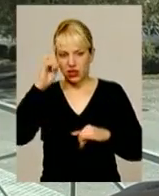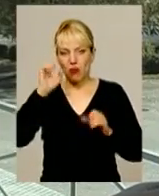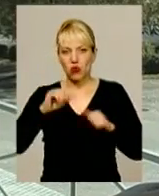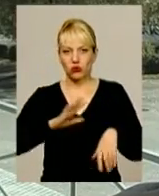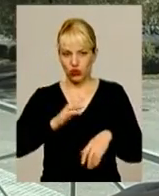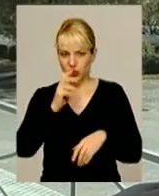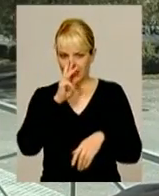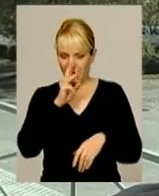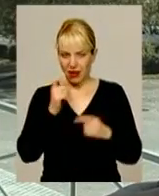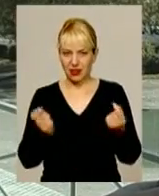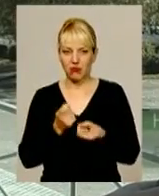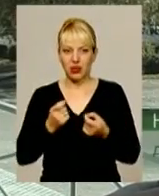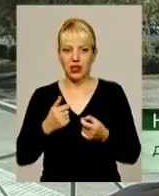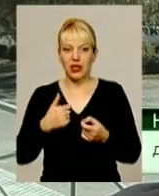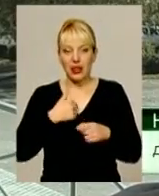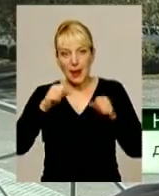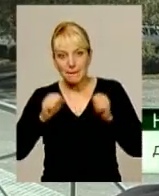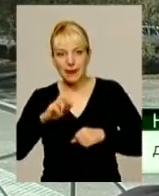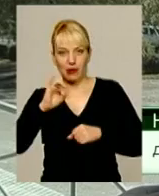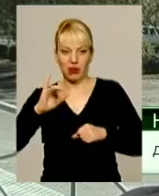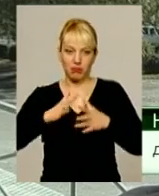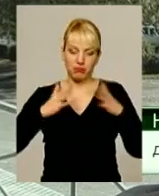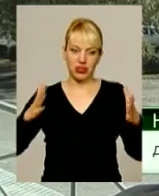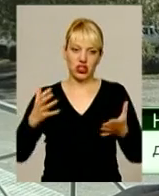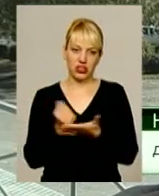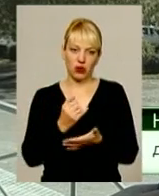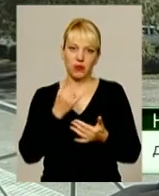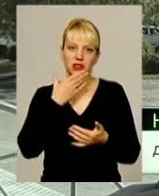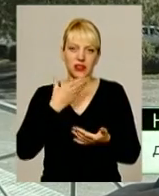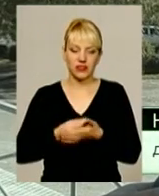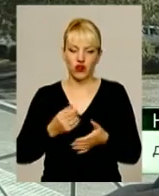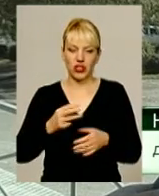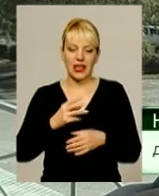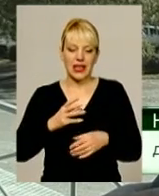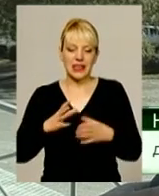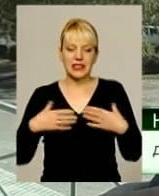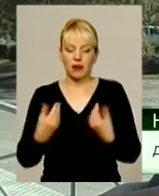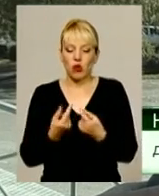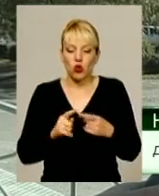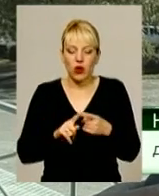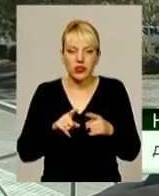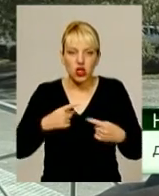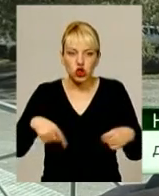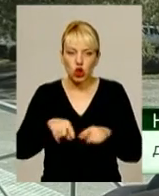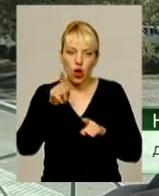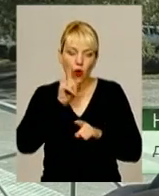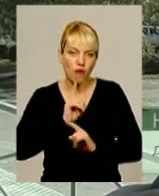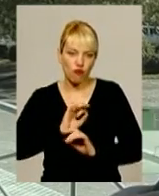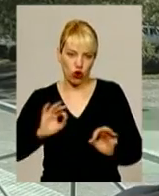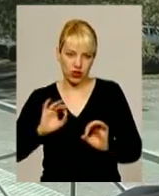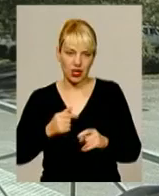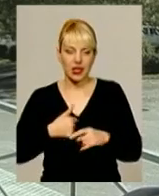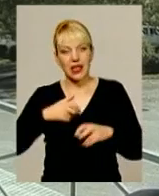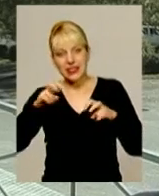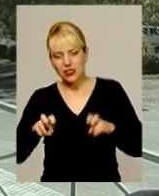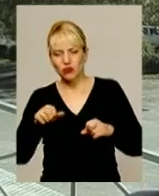маленькій зарплаті, я міг би заробити трошки більше для своєї сім'ї, але оця зона комфорту, тобто мені так комфортно. Я сижу, я